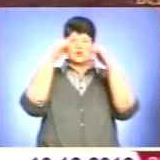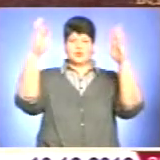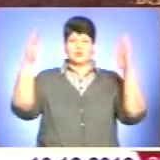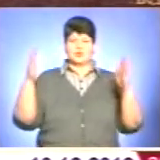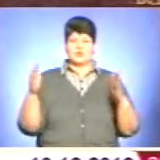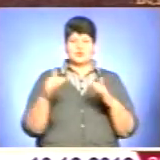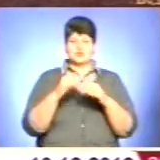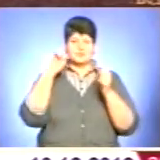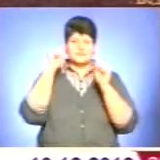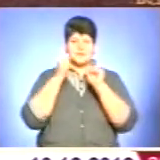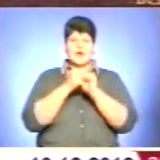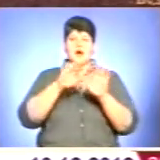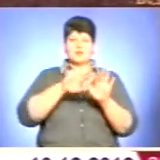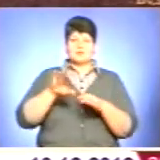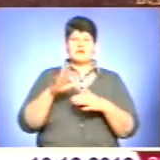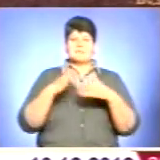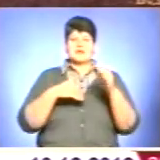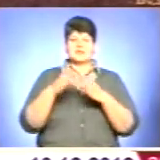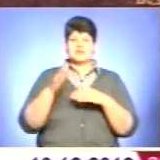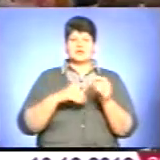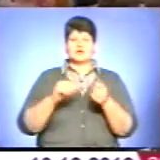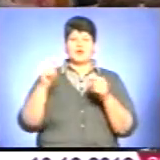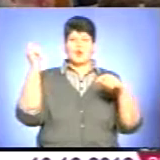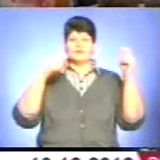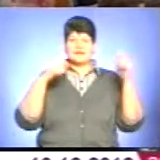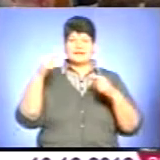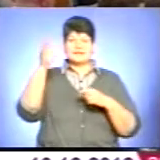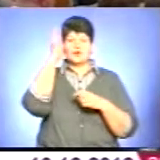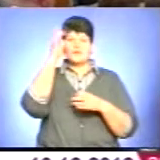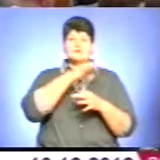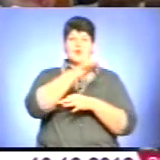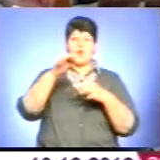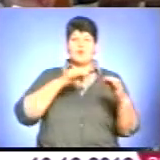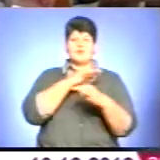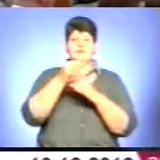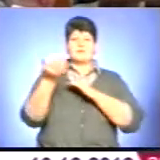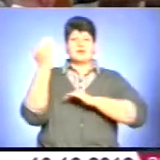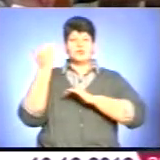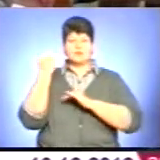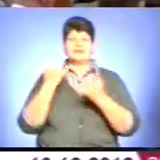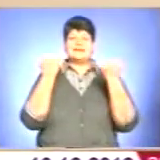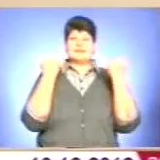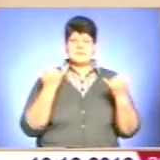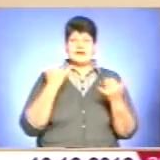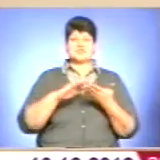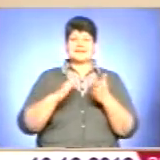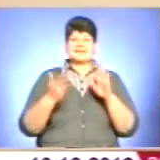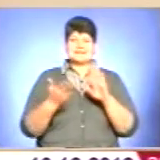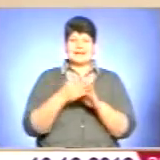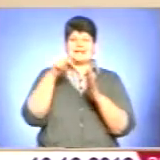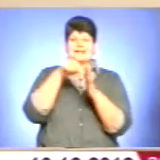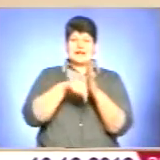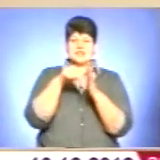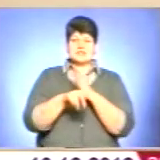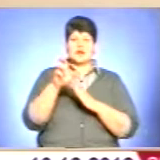Опісля відбулася науково-практична конференція, на якій науковці обговорили минулий і теперішній стан, значення Бурчицького